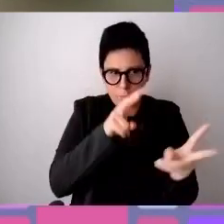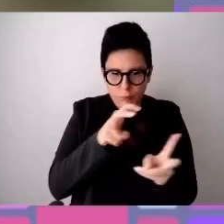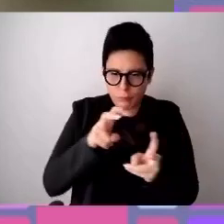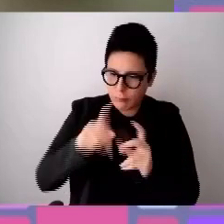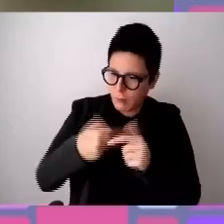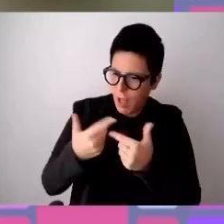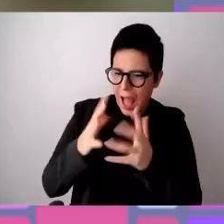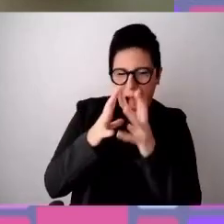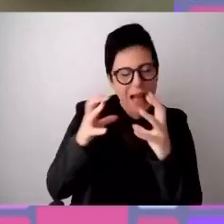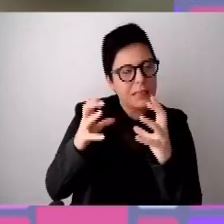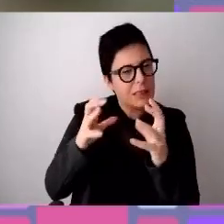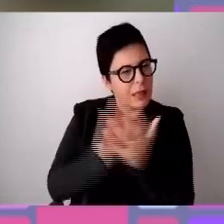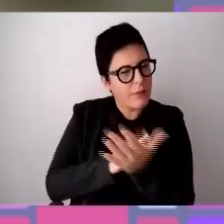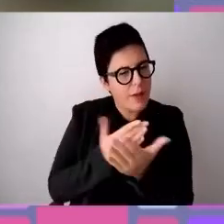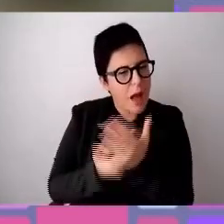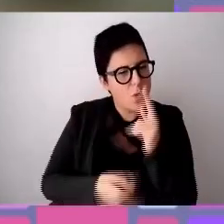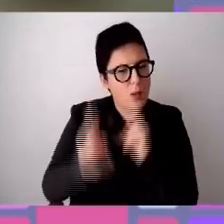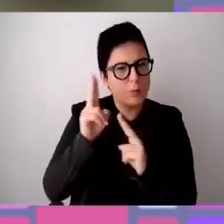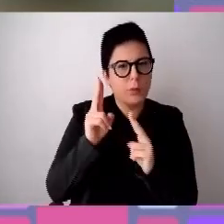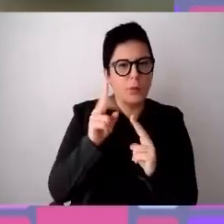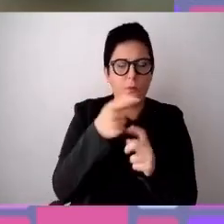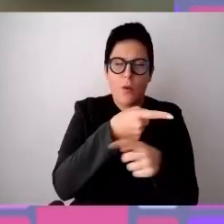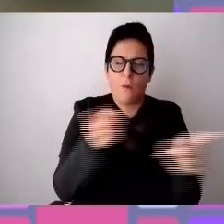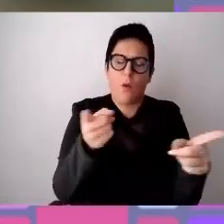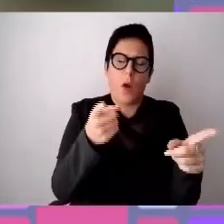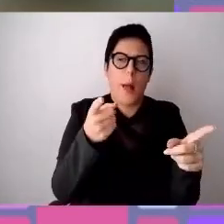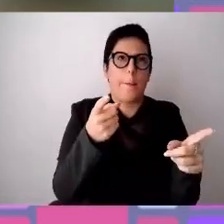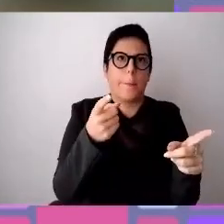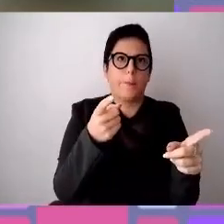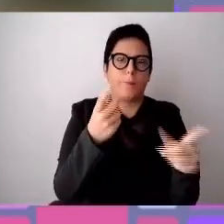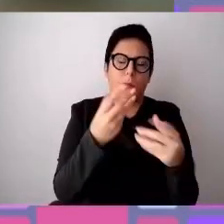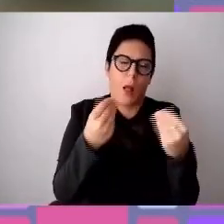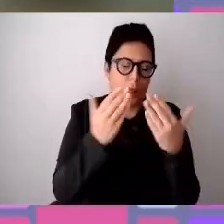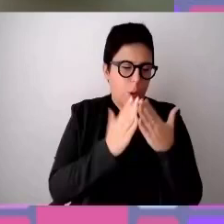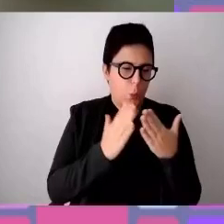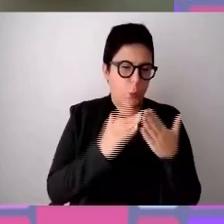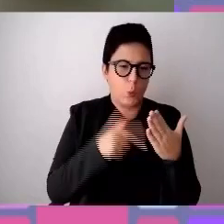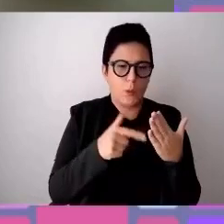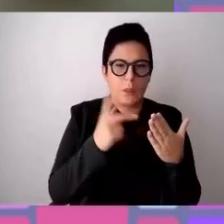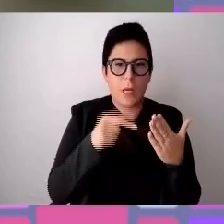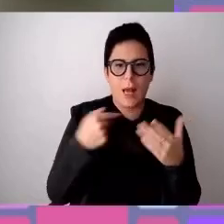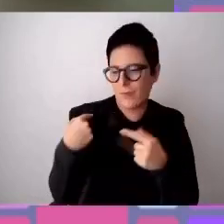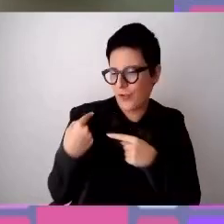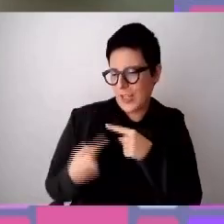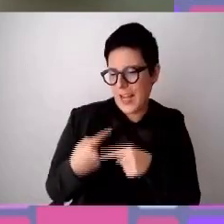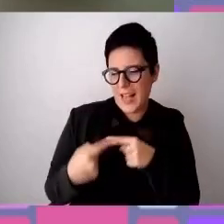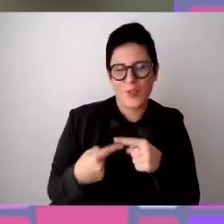questo è studiato, lo avete visto, sbagliate, ci sono moltissimi studi di questo tipo anche sulla generazione rispetto